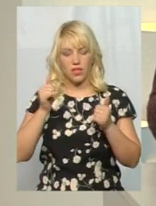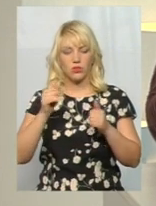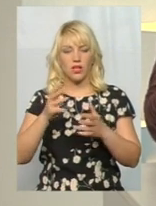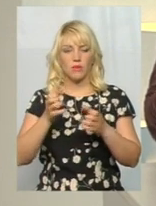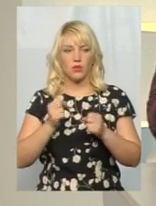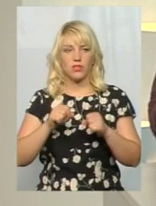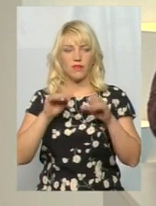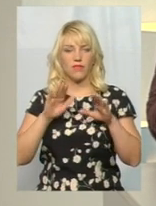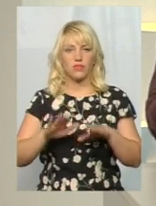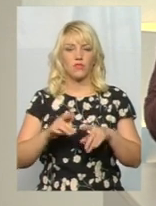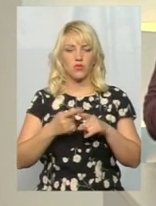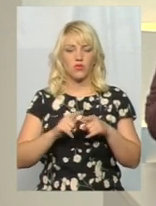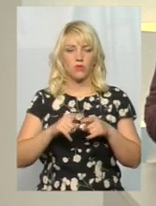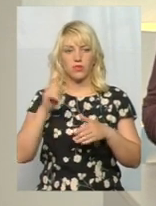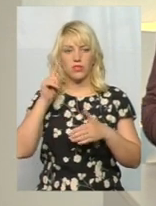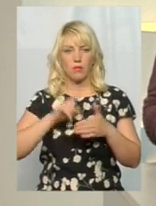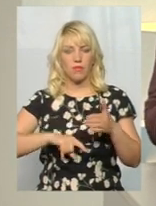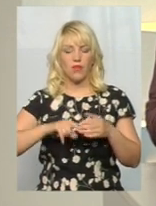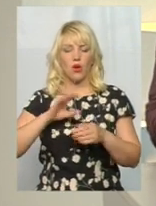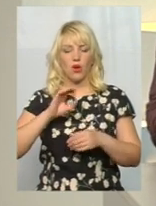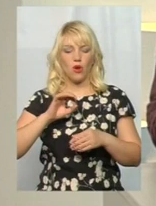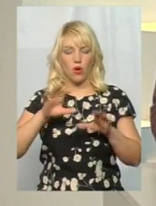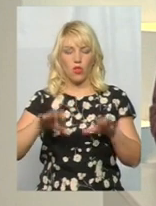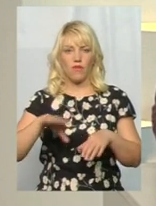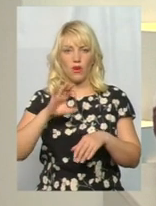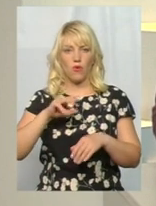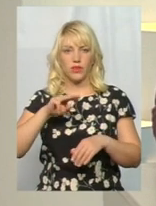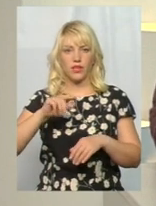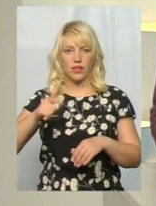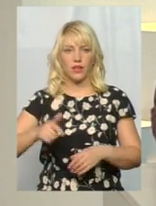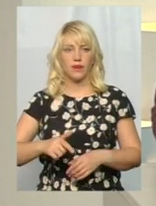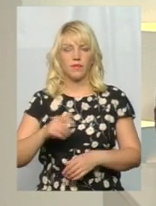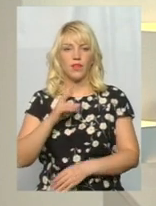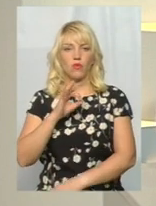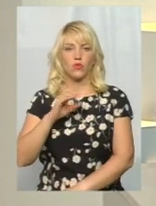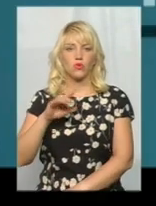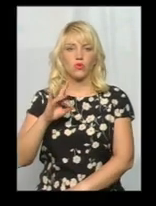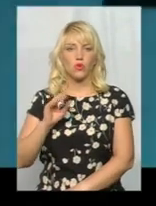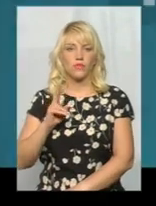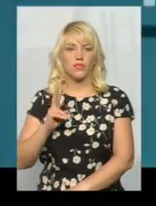вирішувати, принаймні в цьому, запевняє голова ОТГ, Ніла Островська. Слухаємо її.